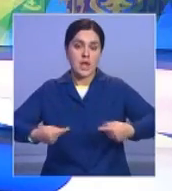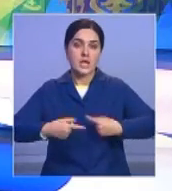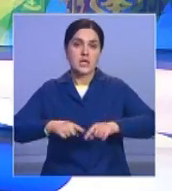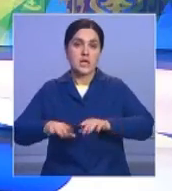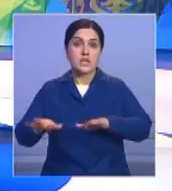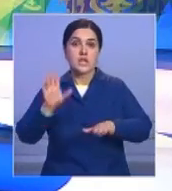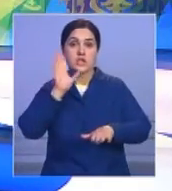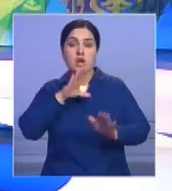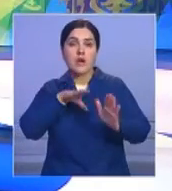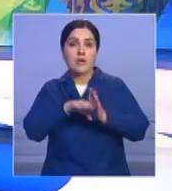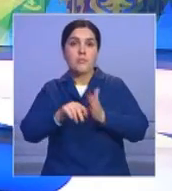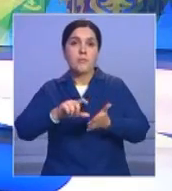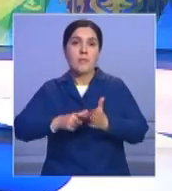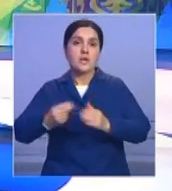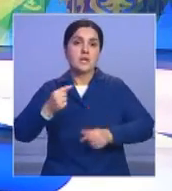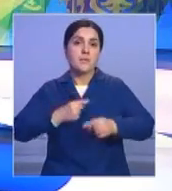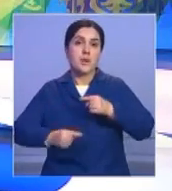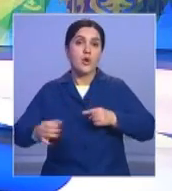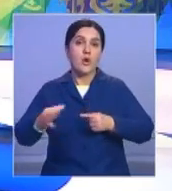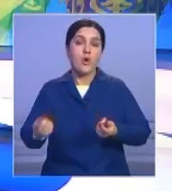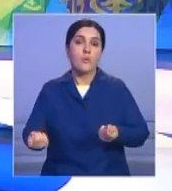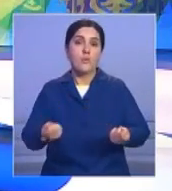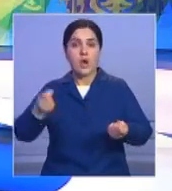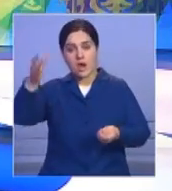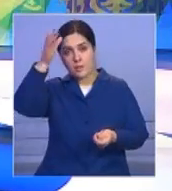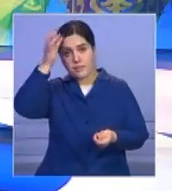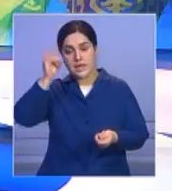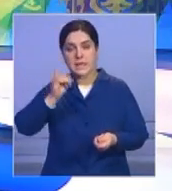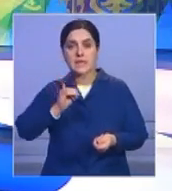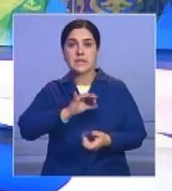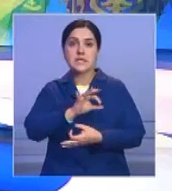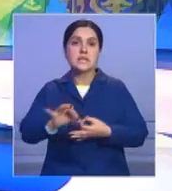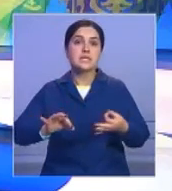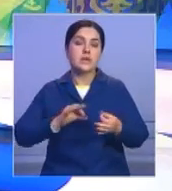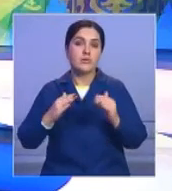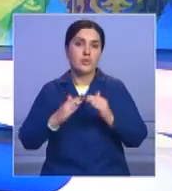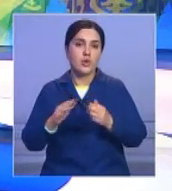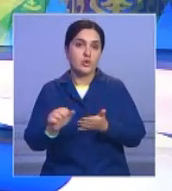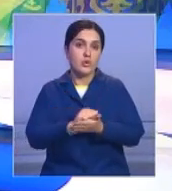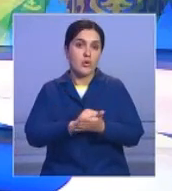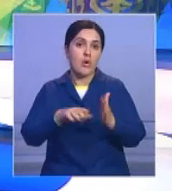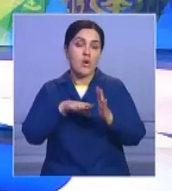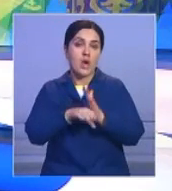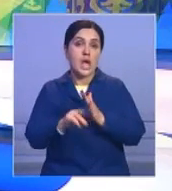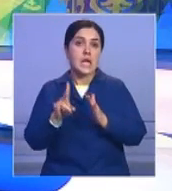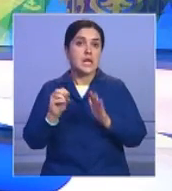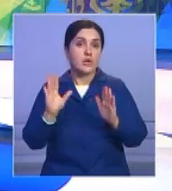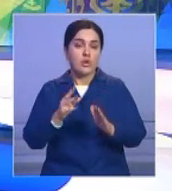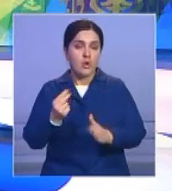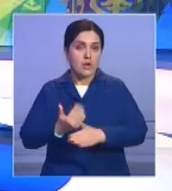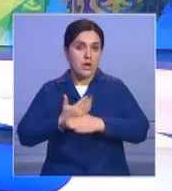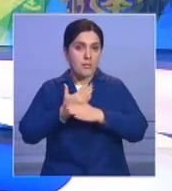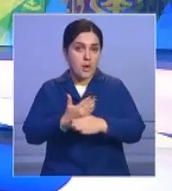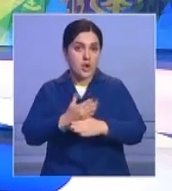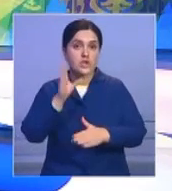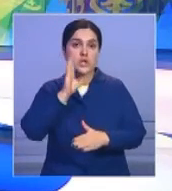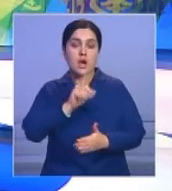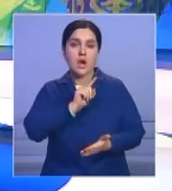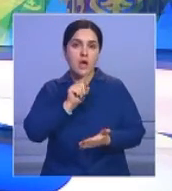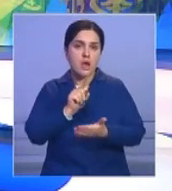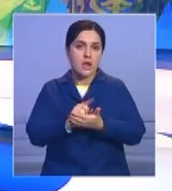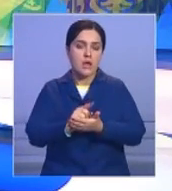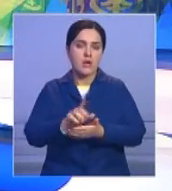женщин при Палате предпринимателя области управления образования и детским домом. Документ предусматривает не только материальную помощь. Женщины